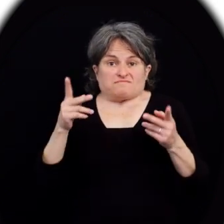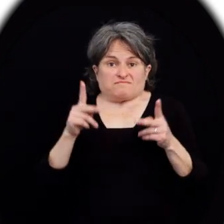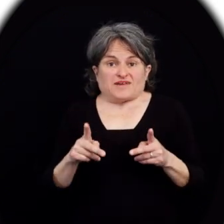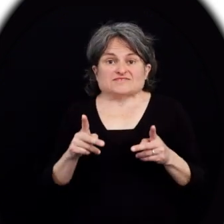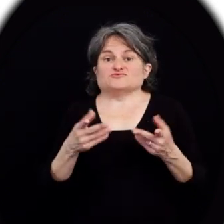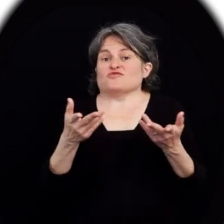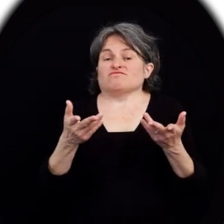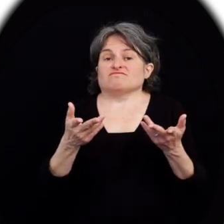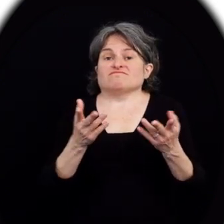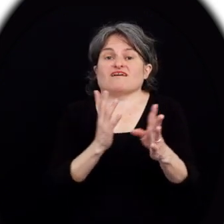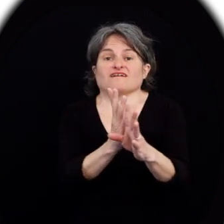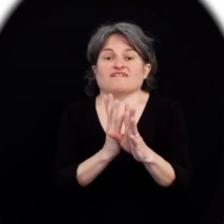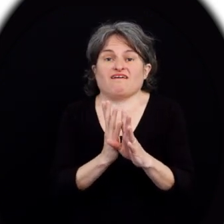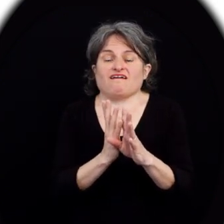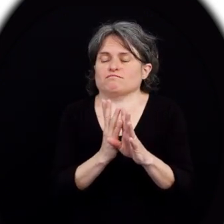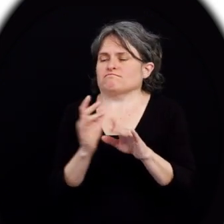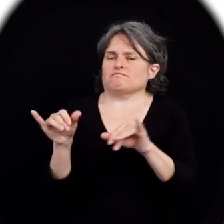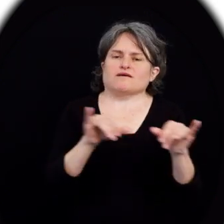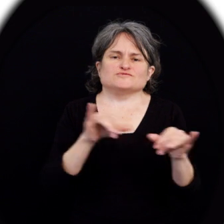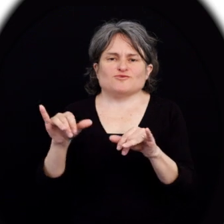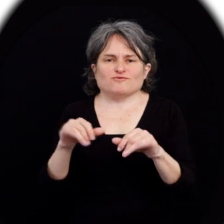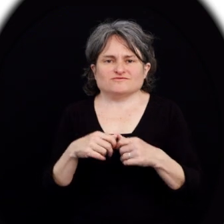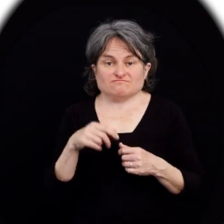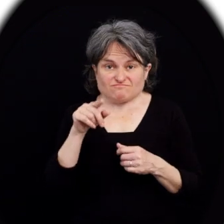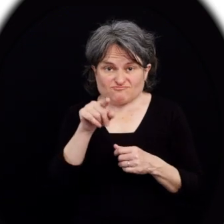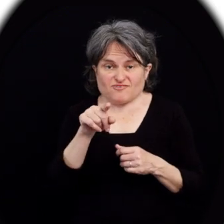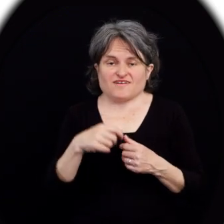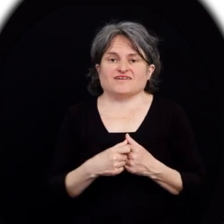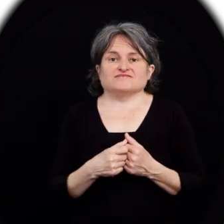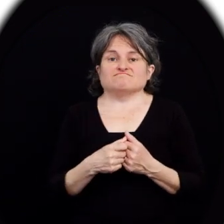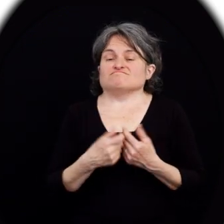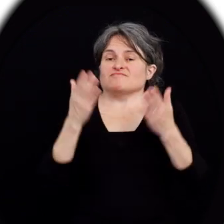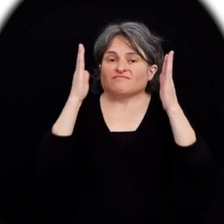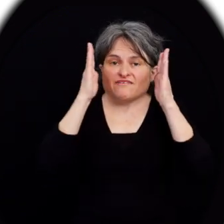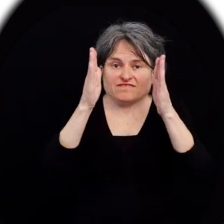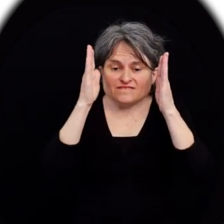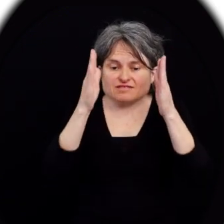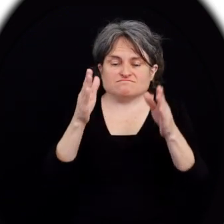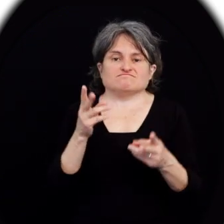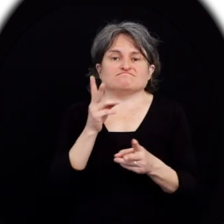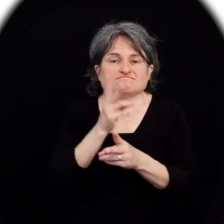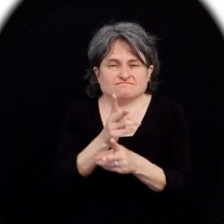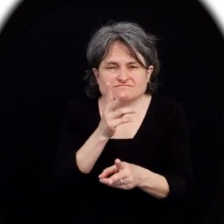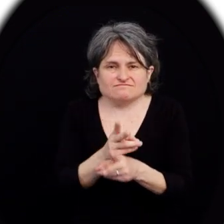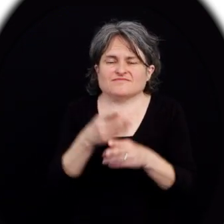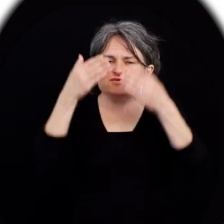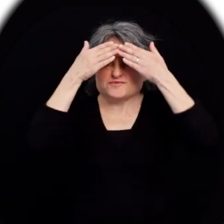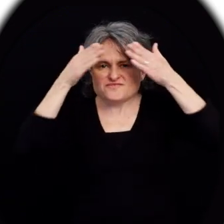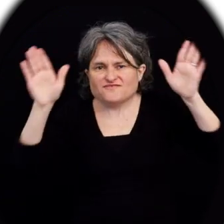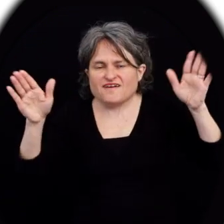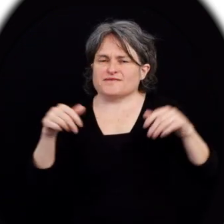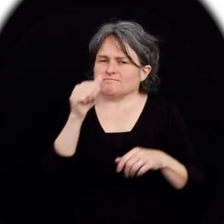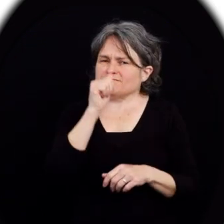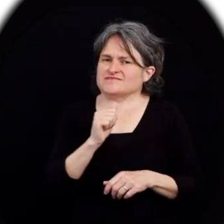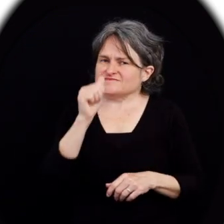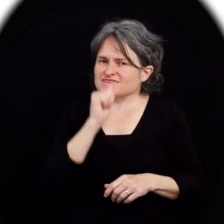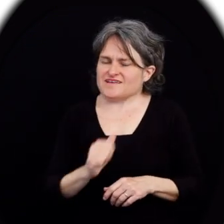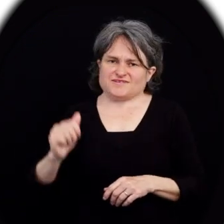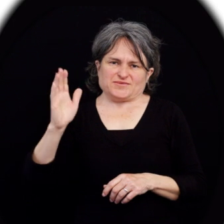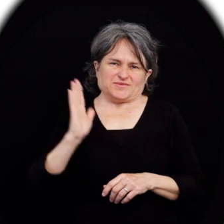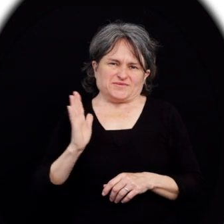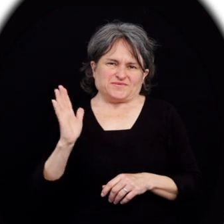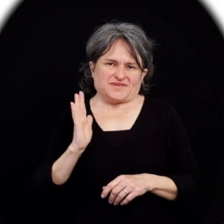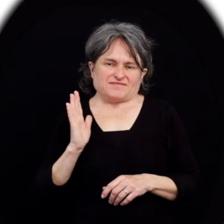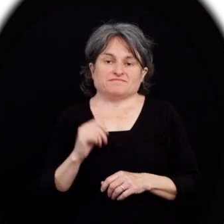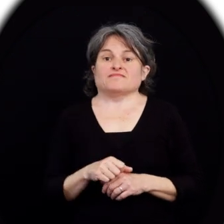Comme avec toute autre personne, soyez attentif, accueillant, courtois, flexible et patient. Mais